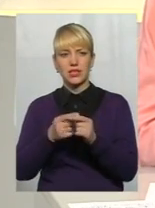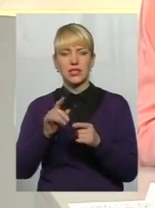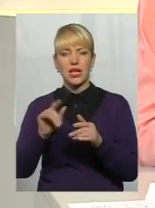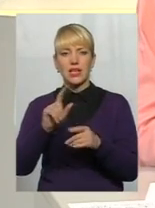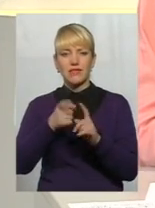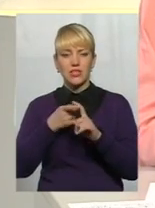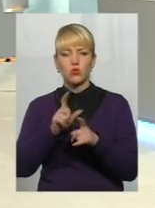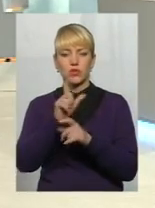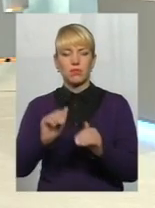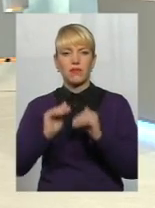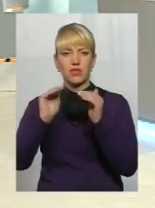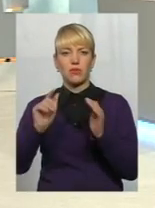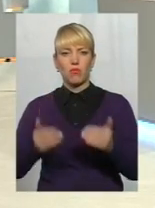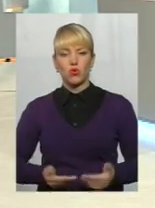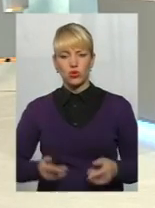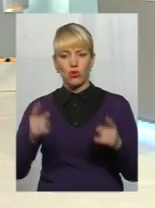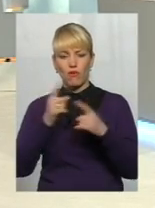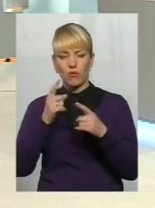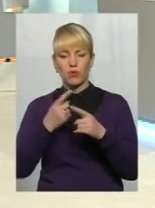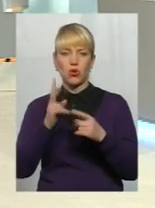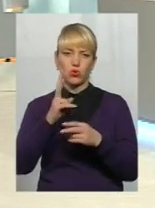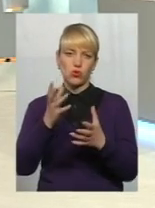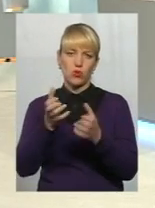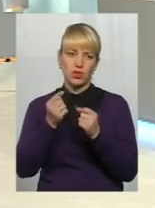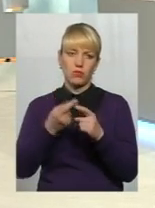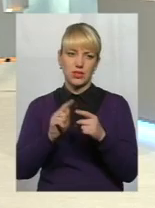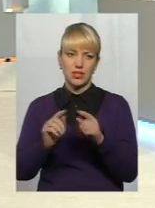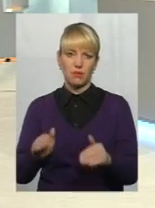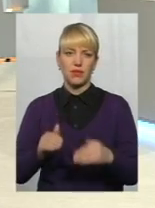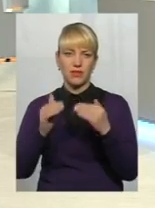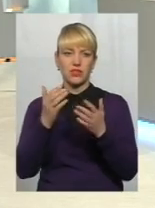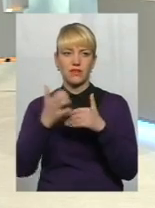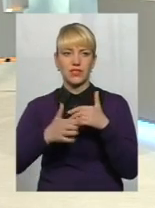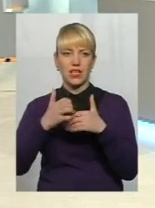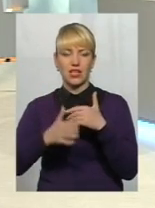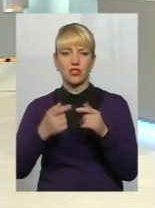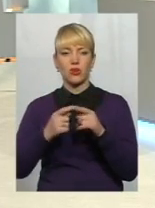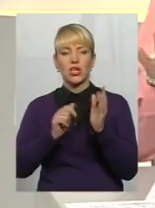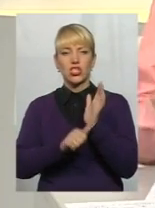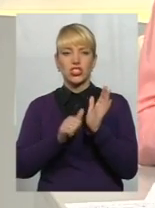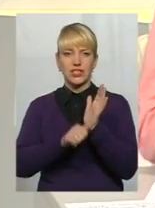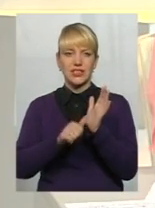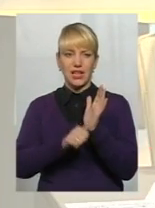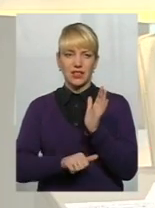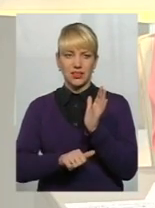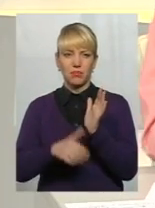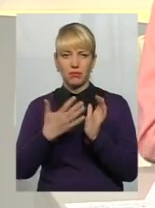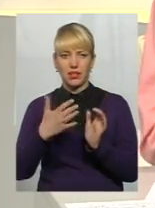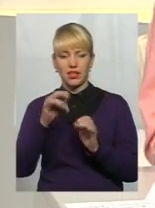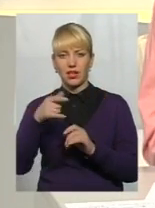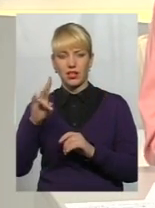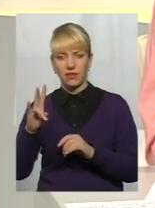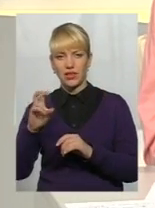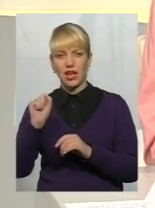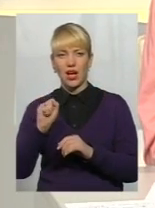мінімуму одні пенсіонери отримують те підвищення, от ви зазначили, в середньому 65 гривень,